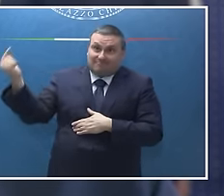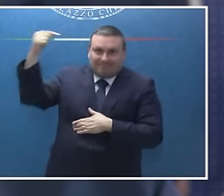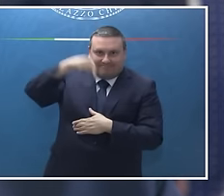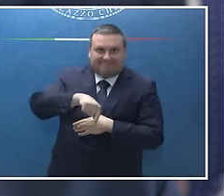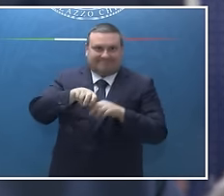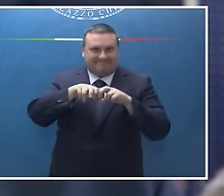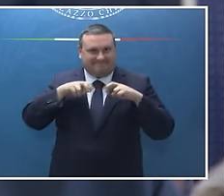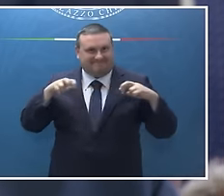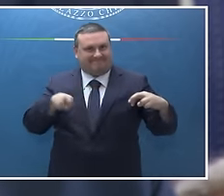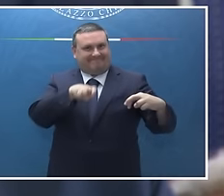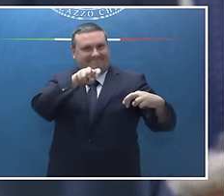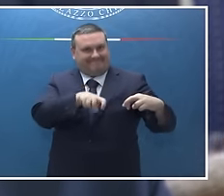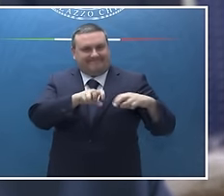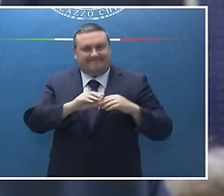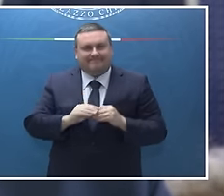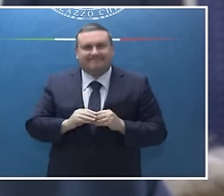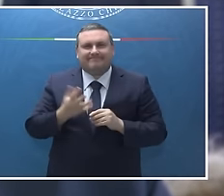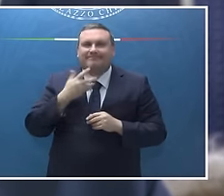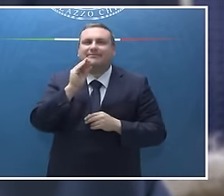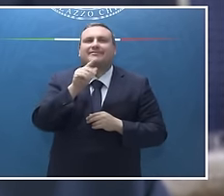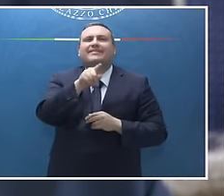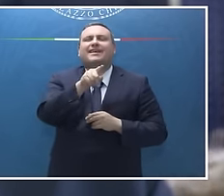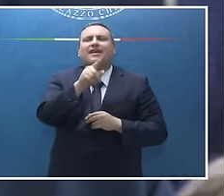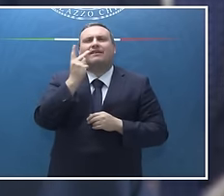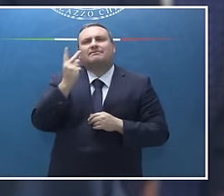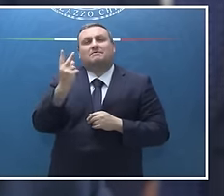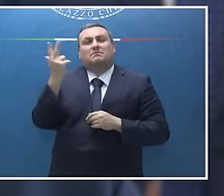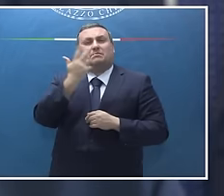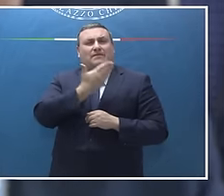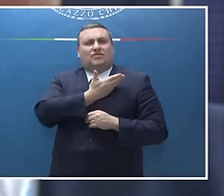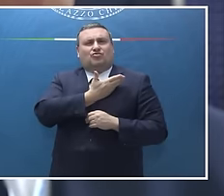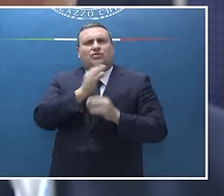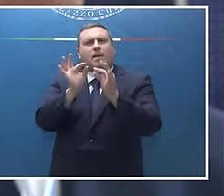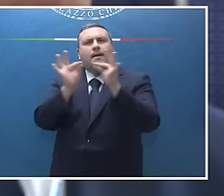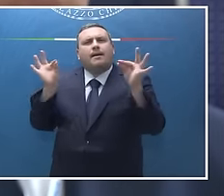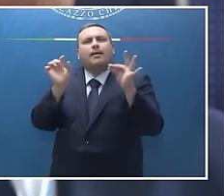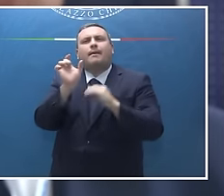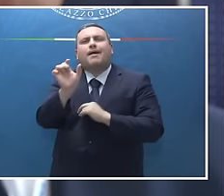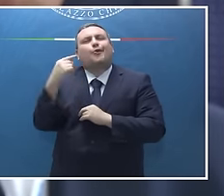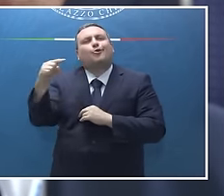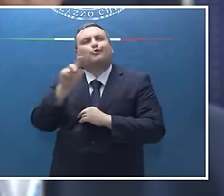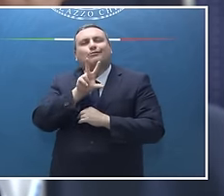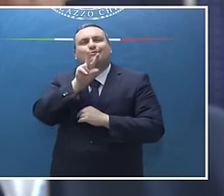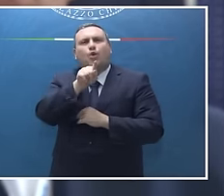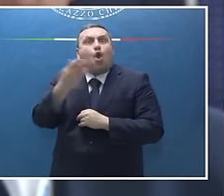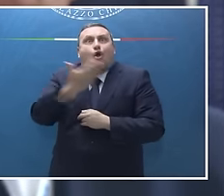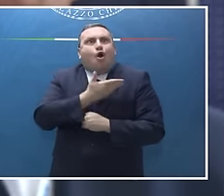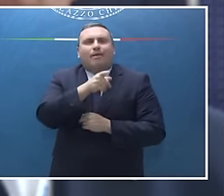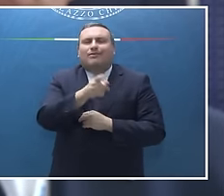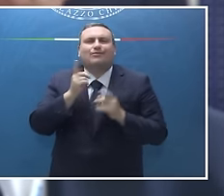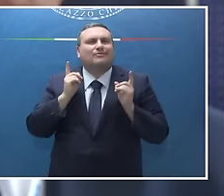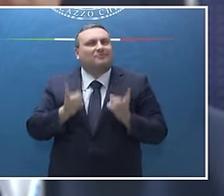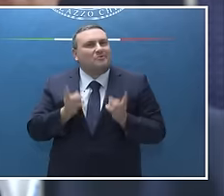Quale parte, diciamo, che cosa l colpita delle parole profonde del Santo Padre sul tema dell'intelligenza